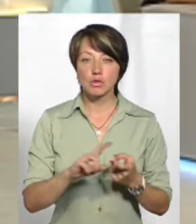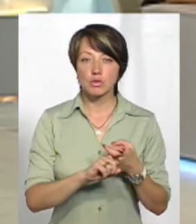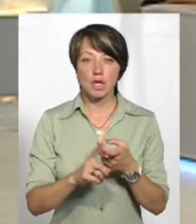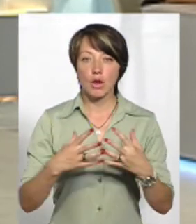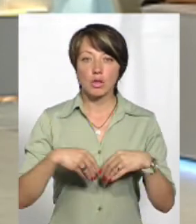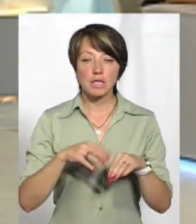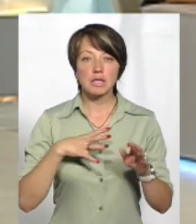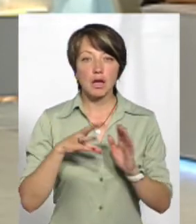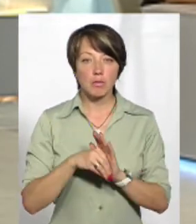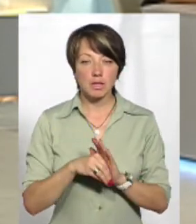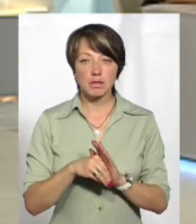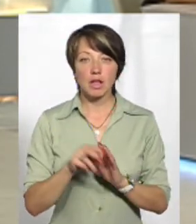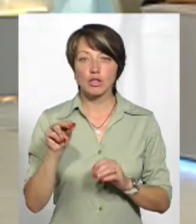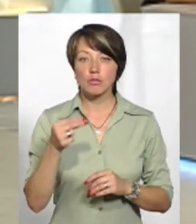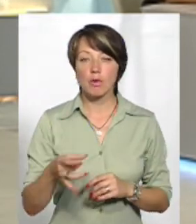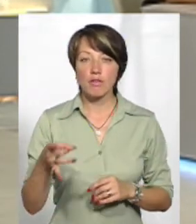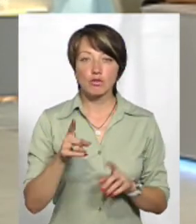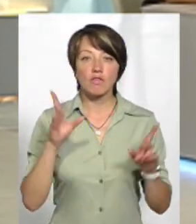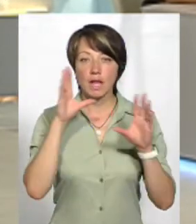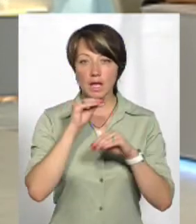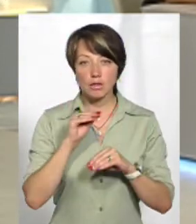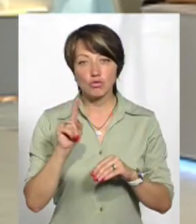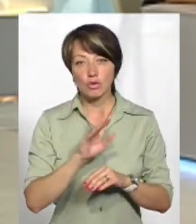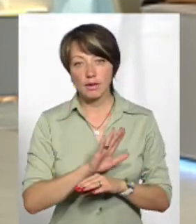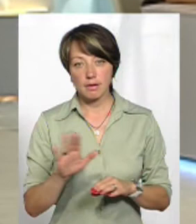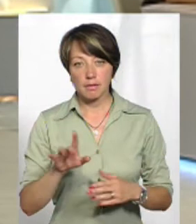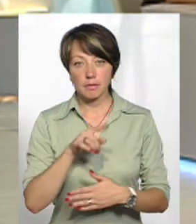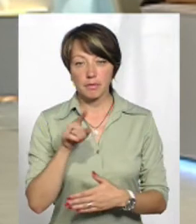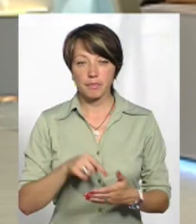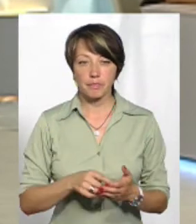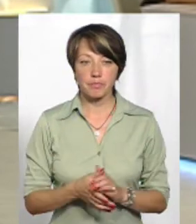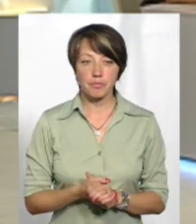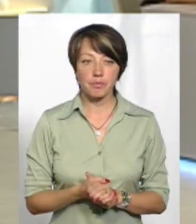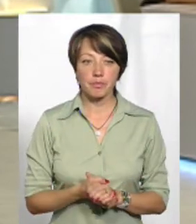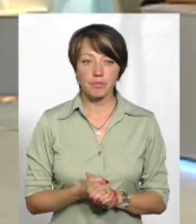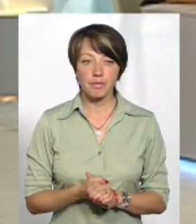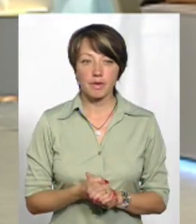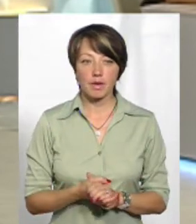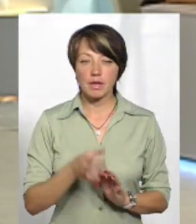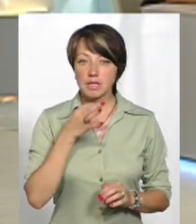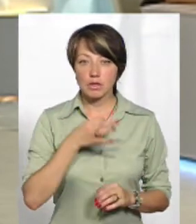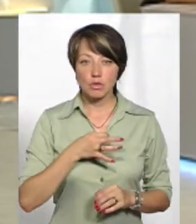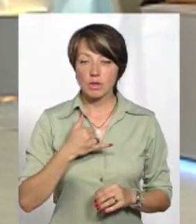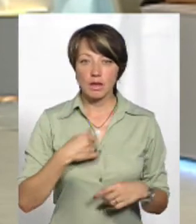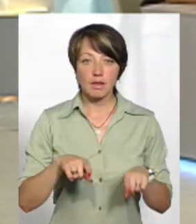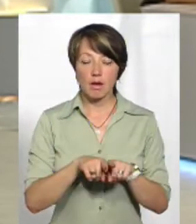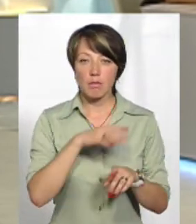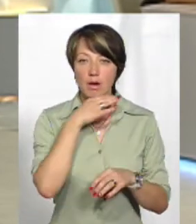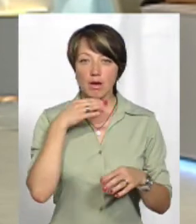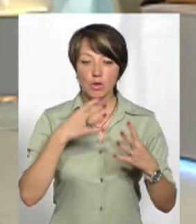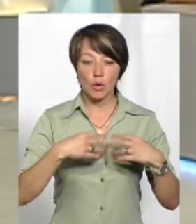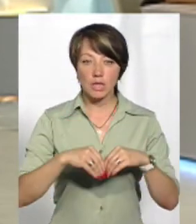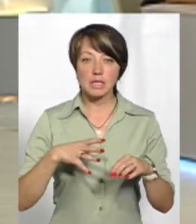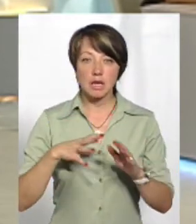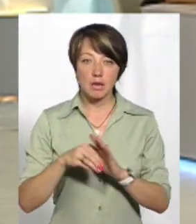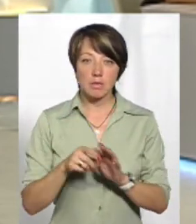стосується родин загиблих. На Чемеровеччині що вдається, а що ні? Ну, я ж кажу, що в нас не так багато родин загиблих, і, як